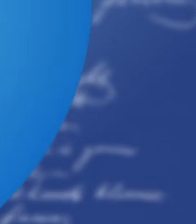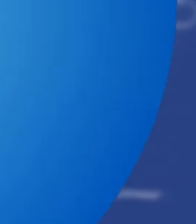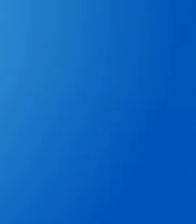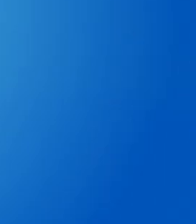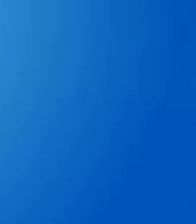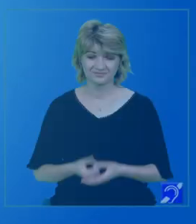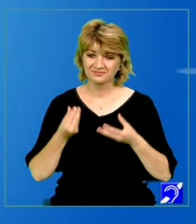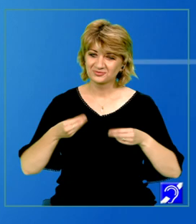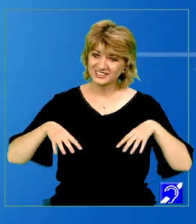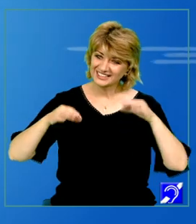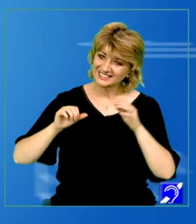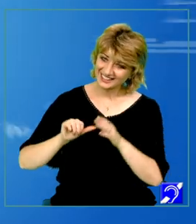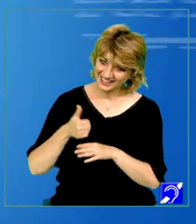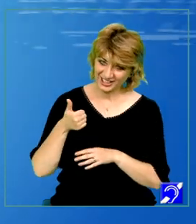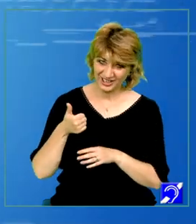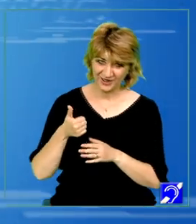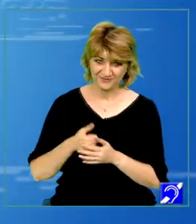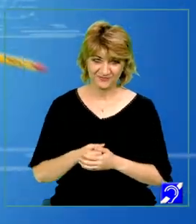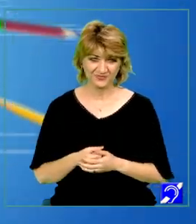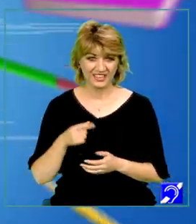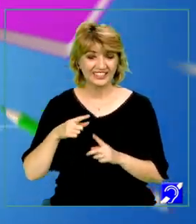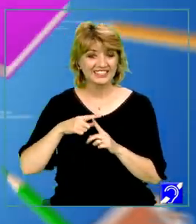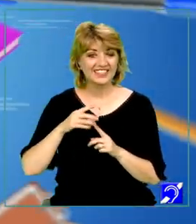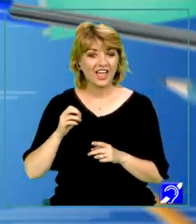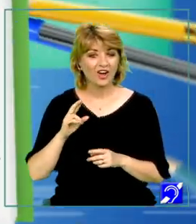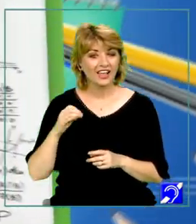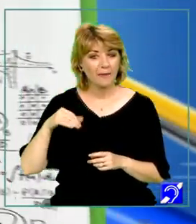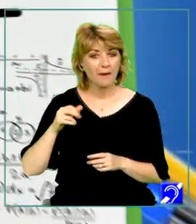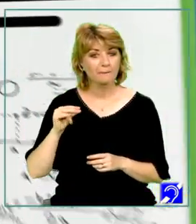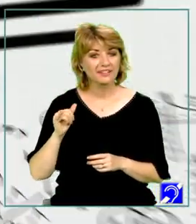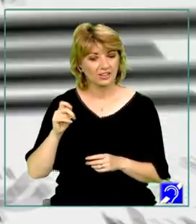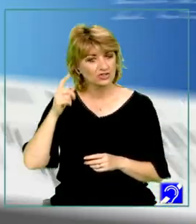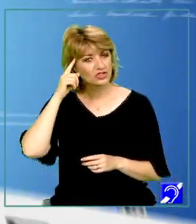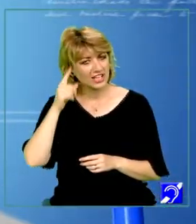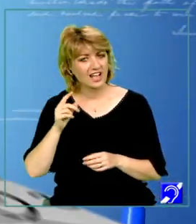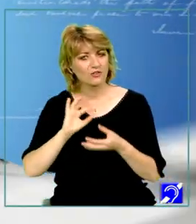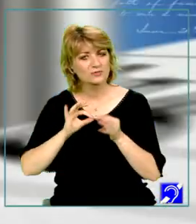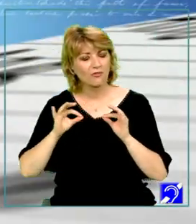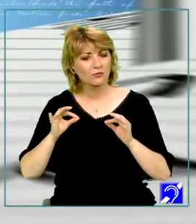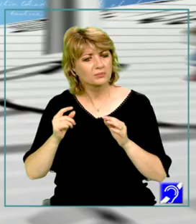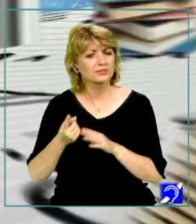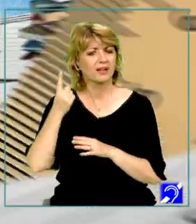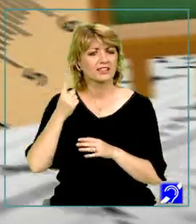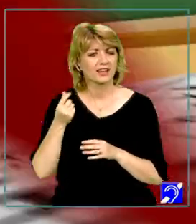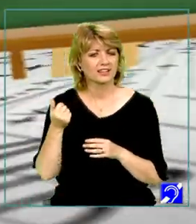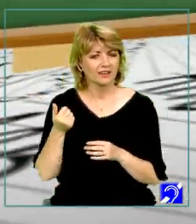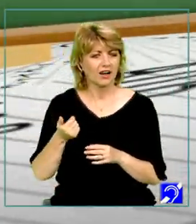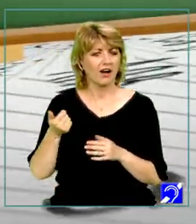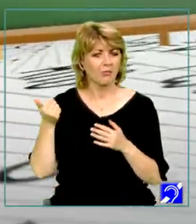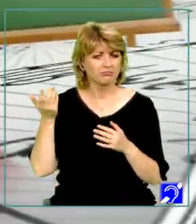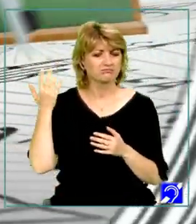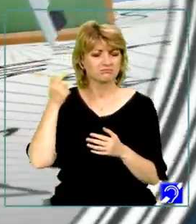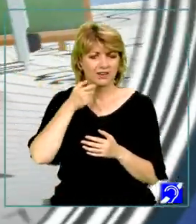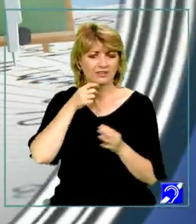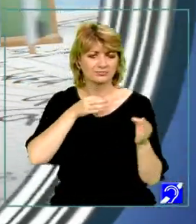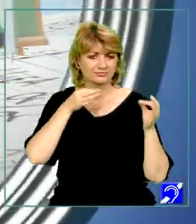Bun găsit din nou! Știați că teorema lui Pitagora a fost formulată pentru prima dată în Babilon, cu o mie de ani înainte de Pitagora?